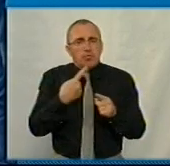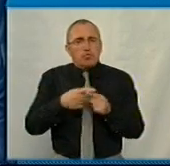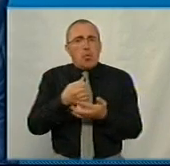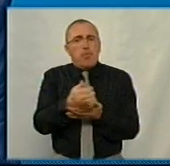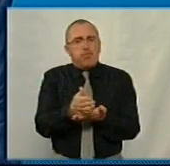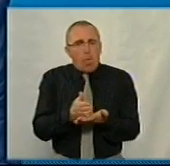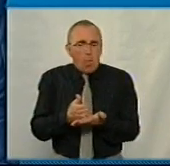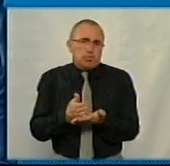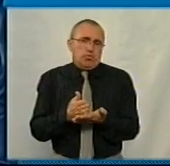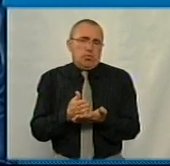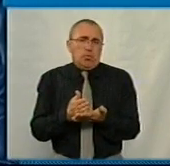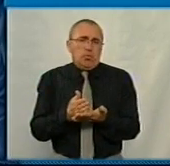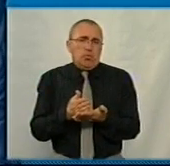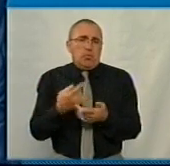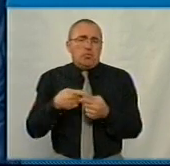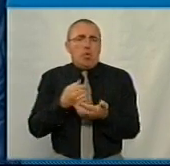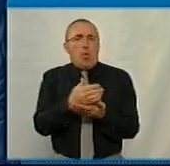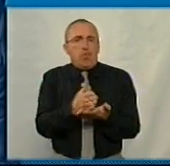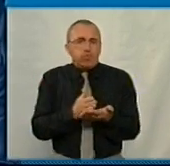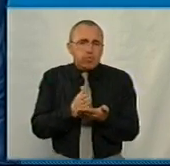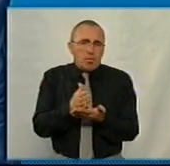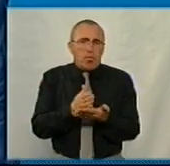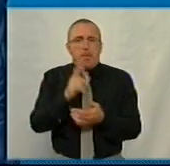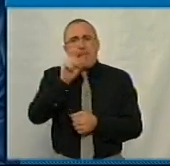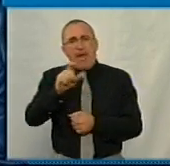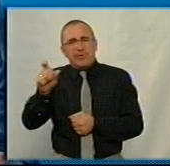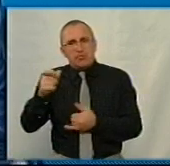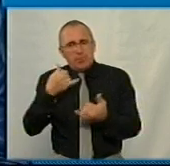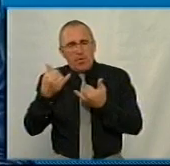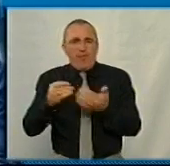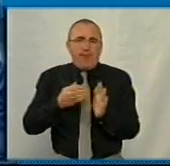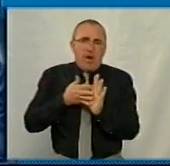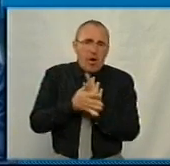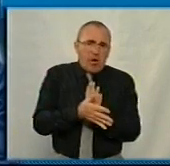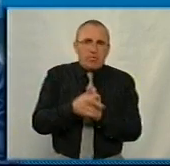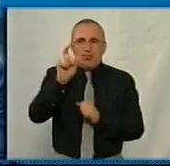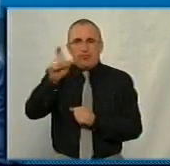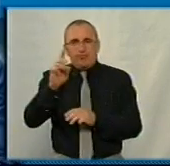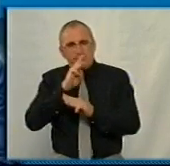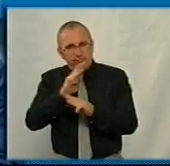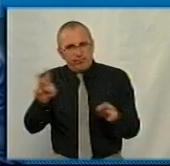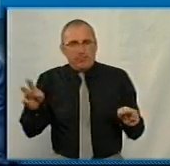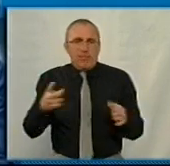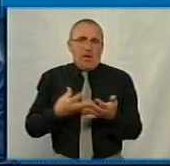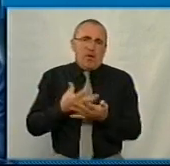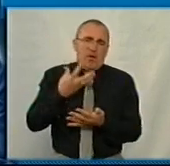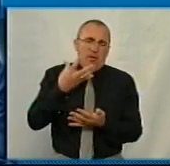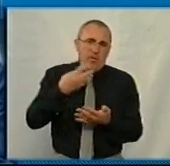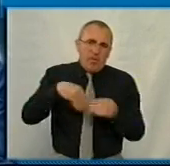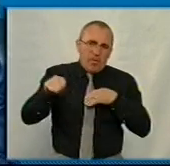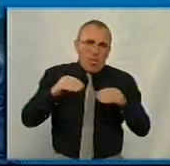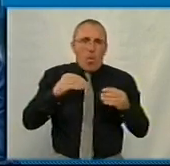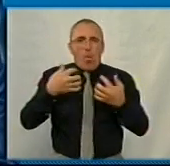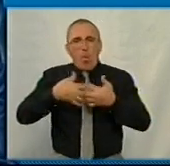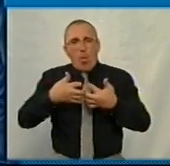послугу. Це буде обслуговування персоналом, витрати на утримання цього персоналу, закупівля якогось додаткового